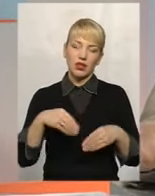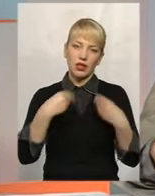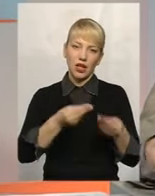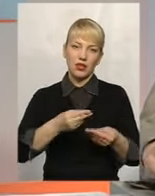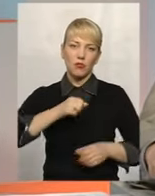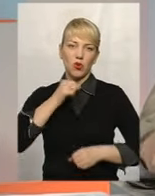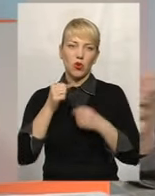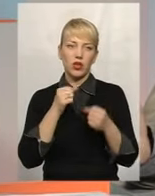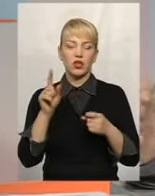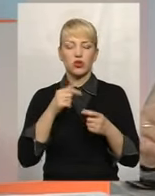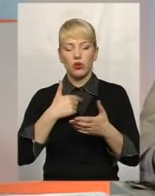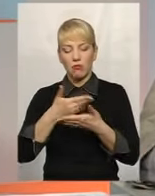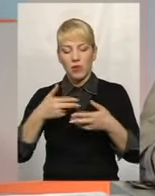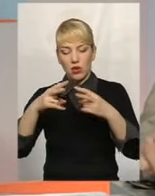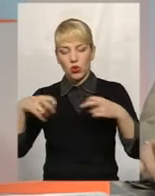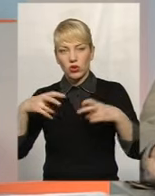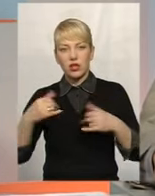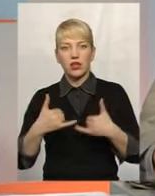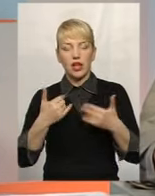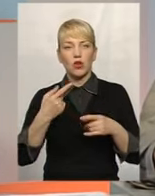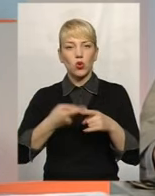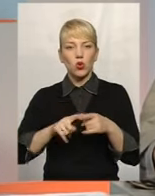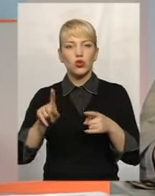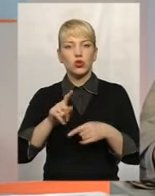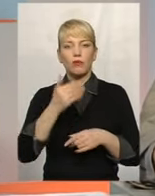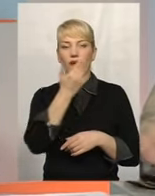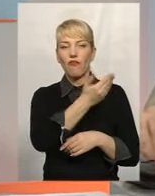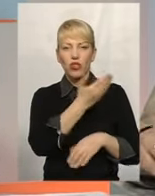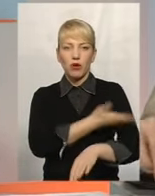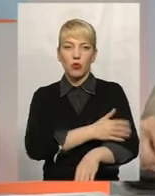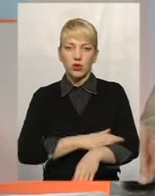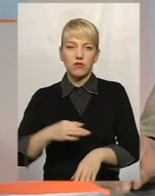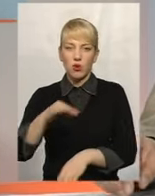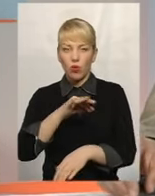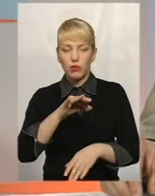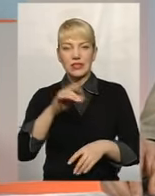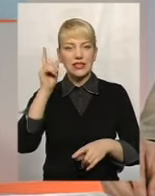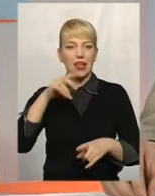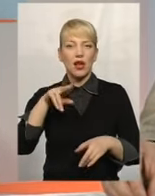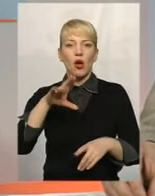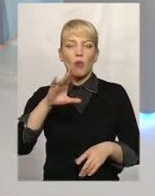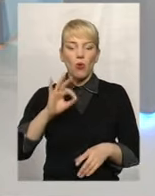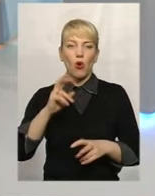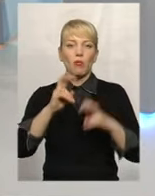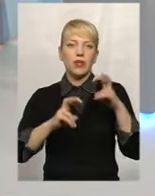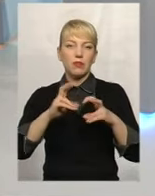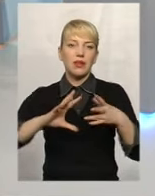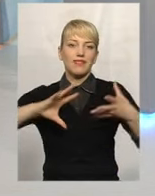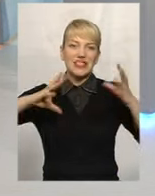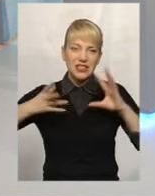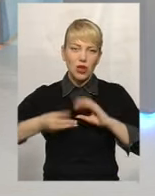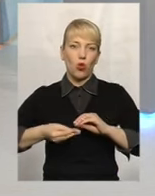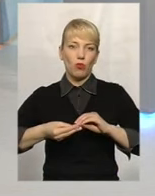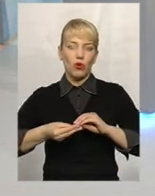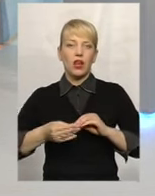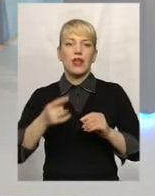колегам, що ми дослідили, для того, щоб вони володіли ситуацію по підприємству в цілому, в тому числі з філіями, які в інших